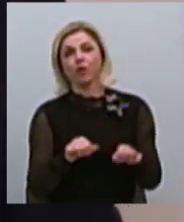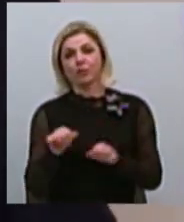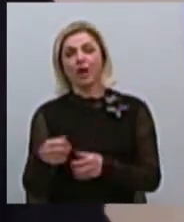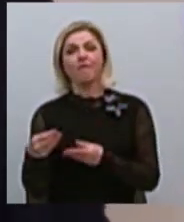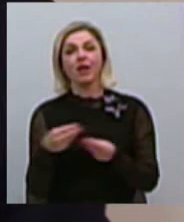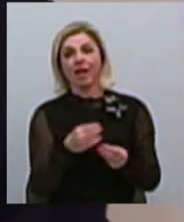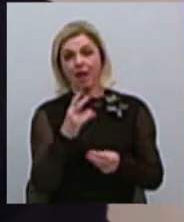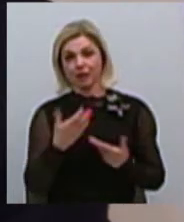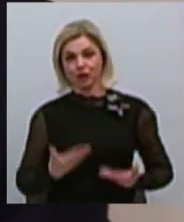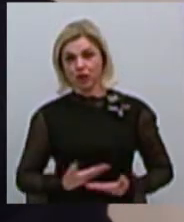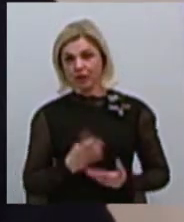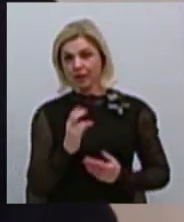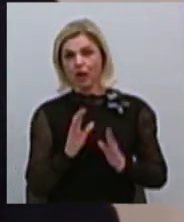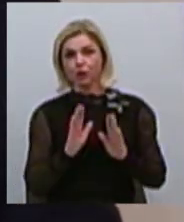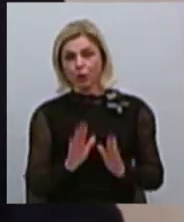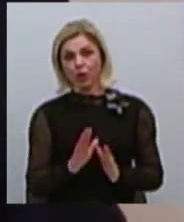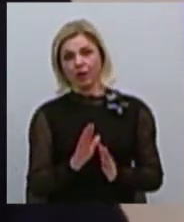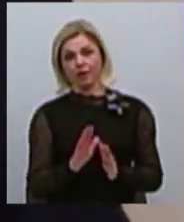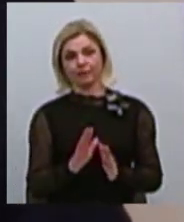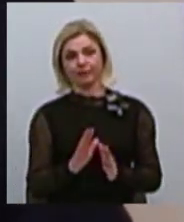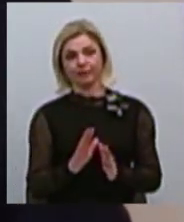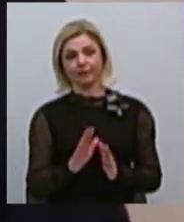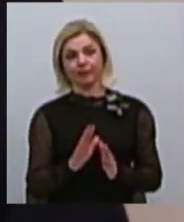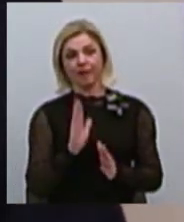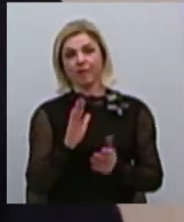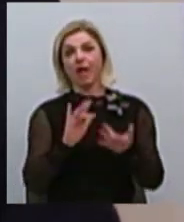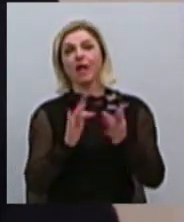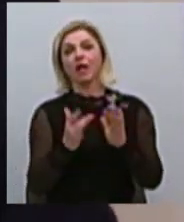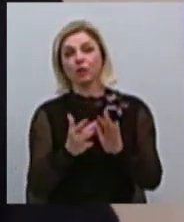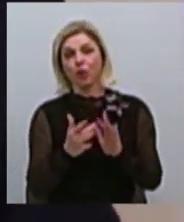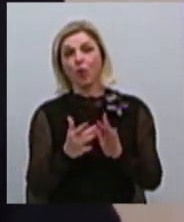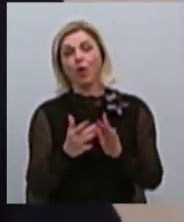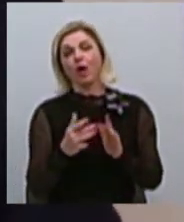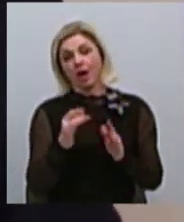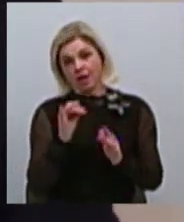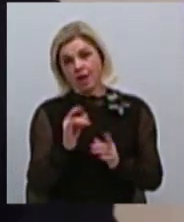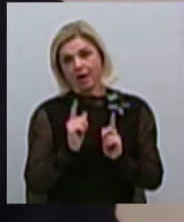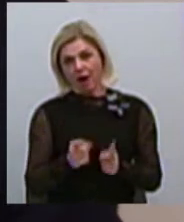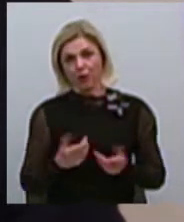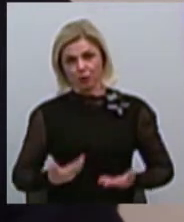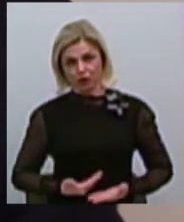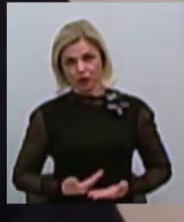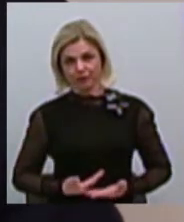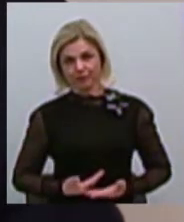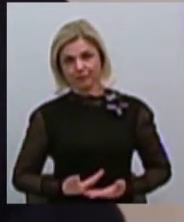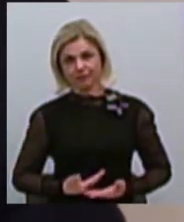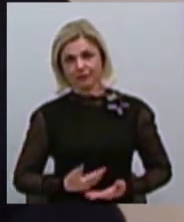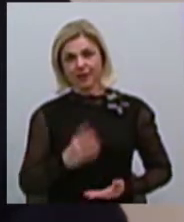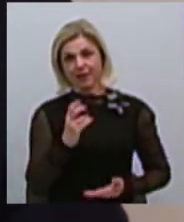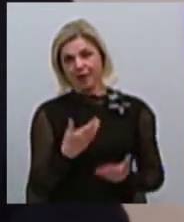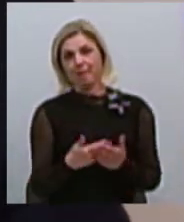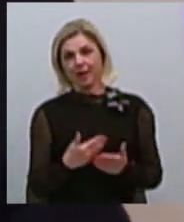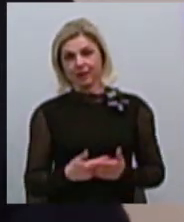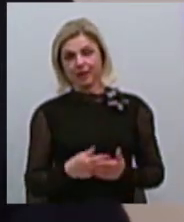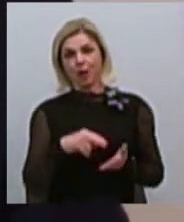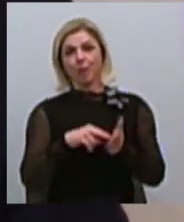не лише в засобах електронної комунікації, а і в реальному житті на прикладі